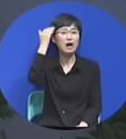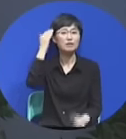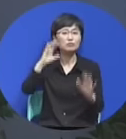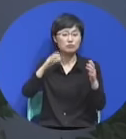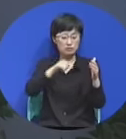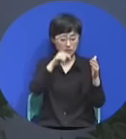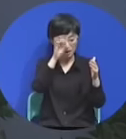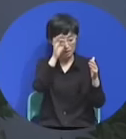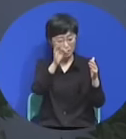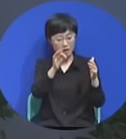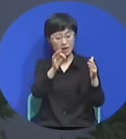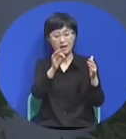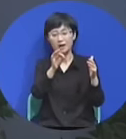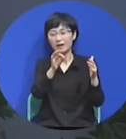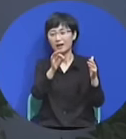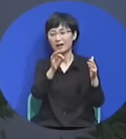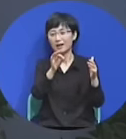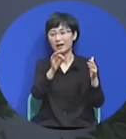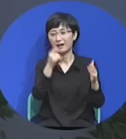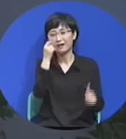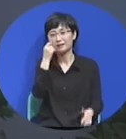문제 그대로 성취되는구나.